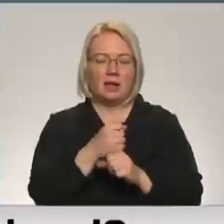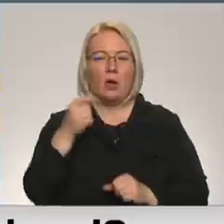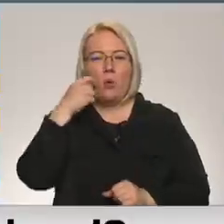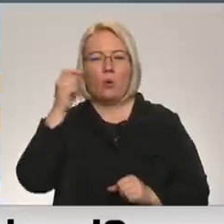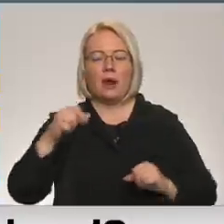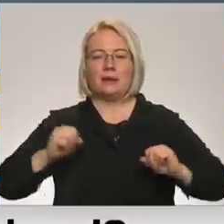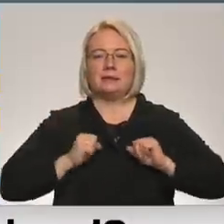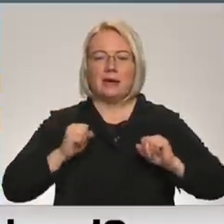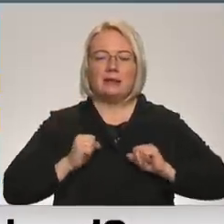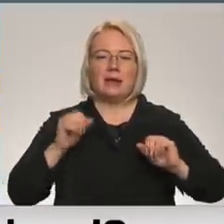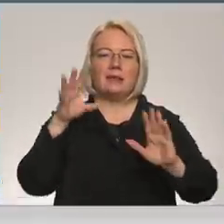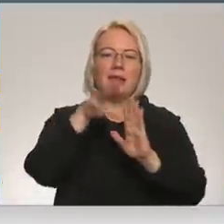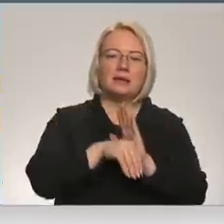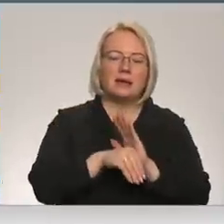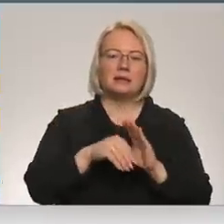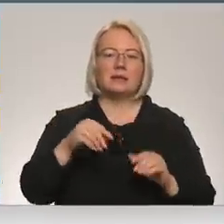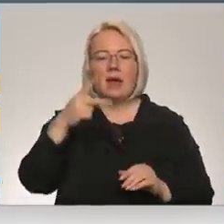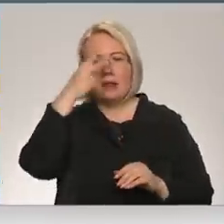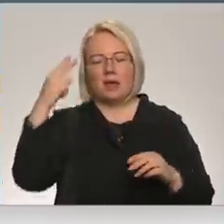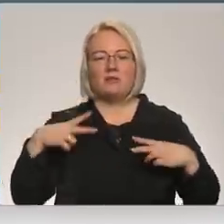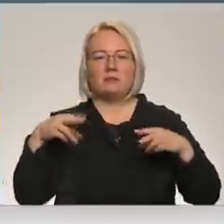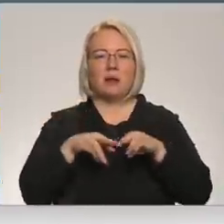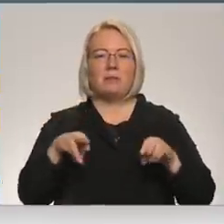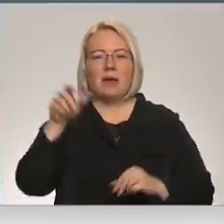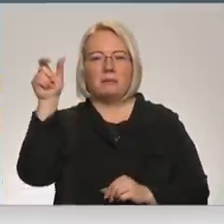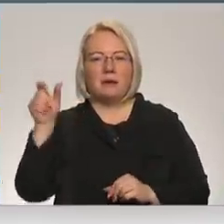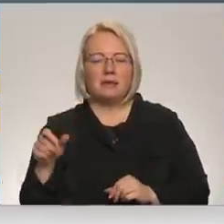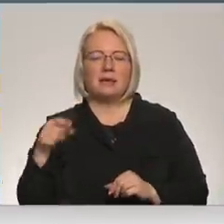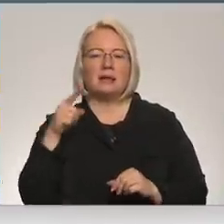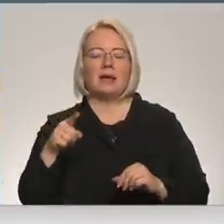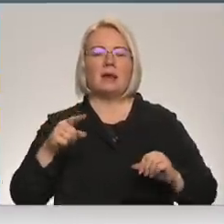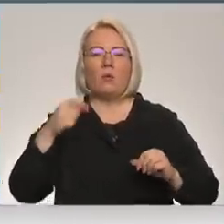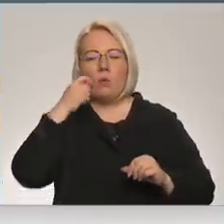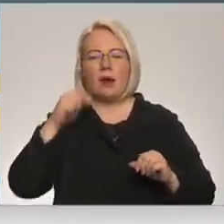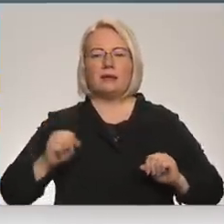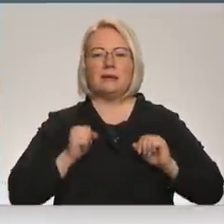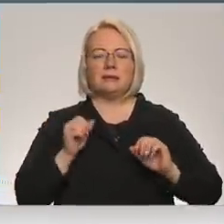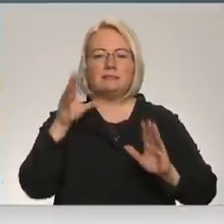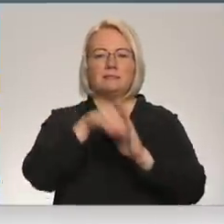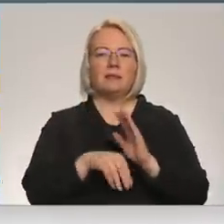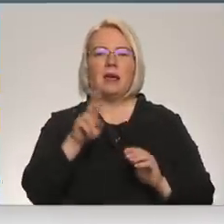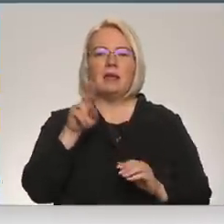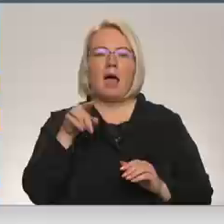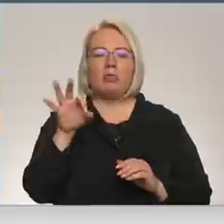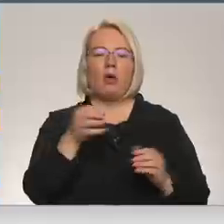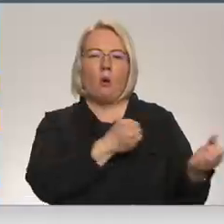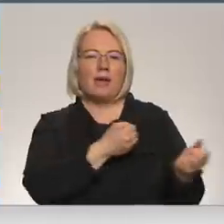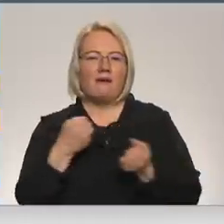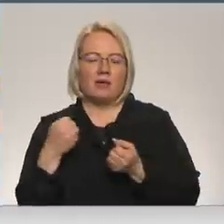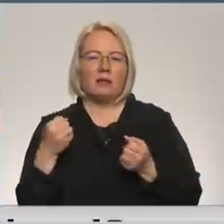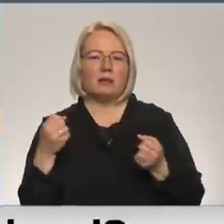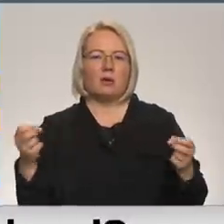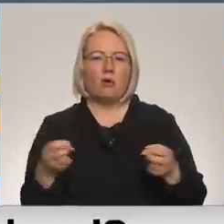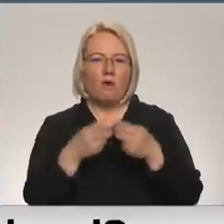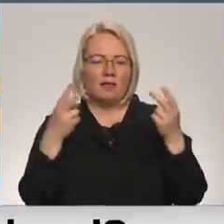faktiski iesaistīt, ko arī Lietuvas premjera ministeri tikko teica, ir faktiski centieni iesaistīt NATO konfliktā, ievilkt NATO